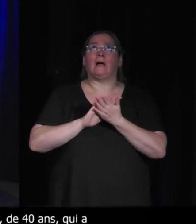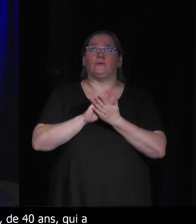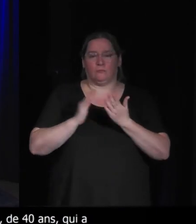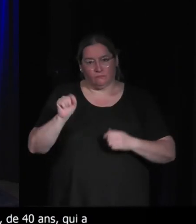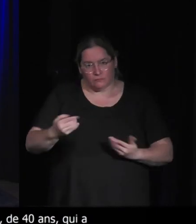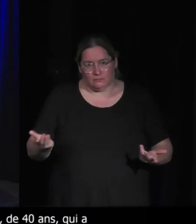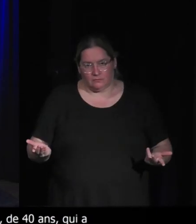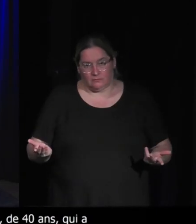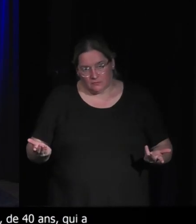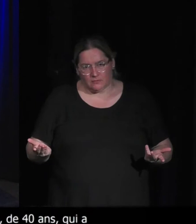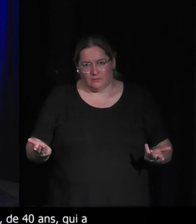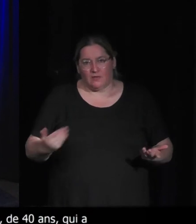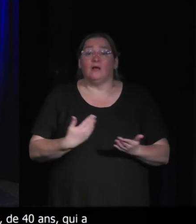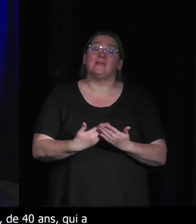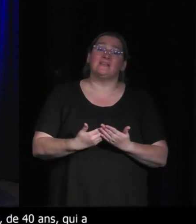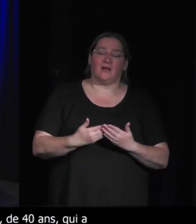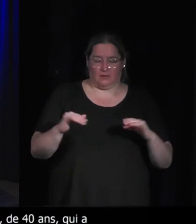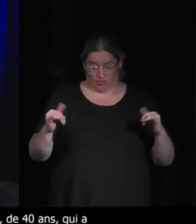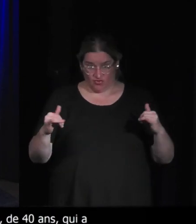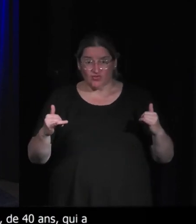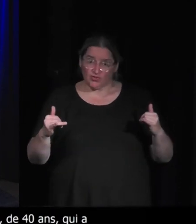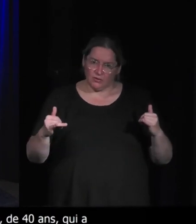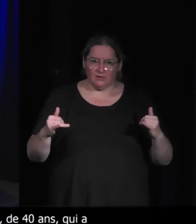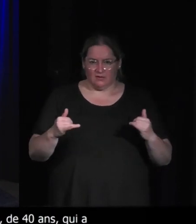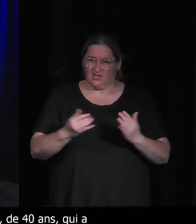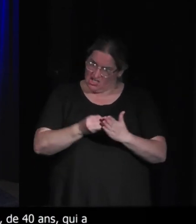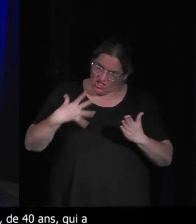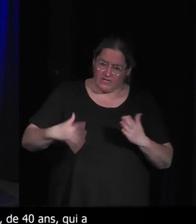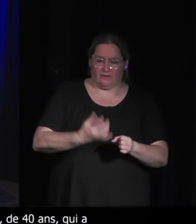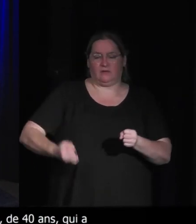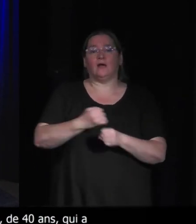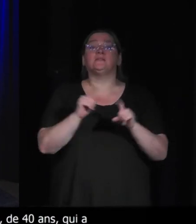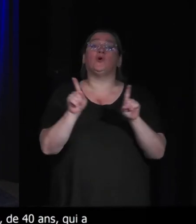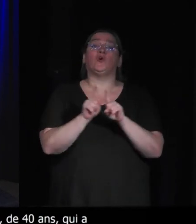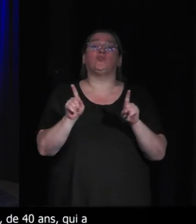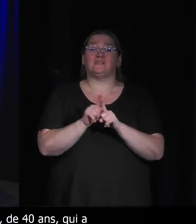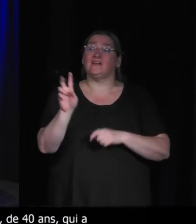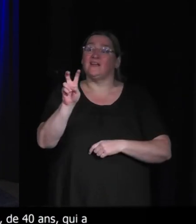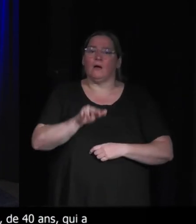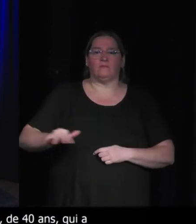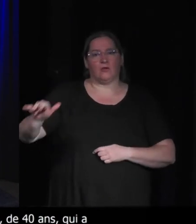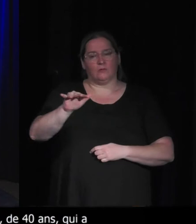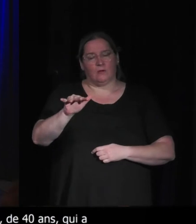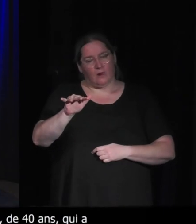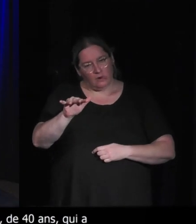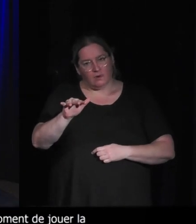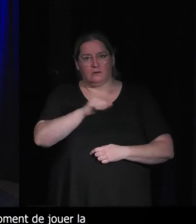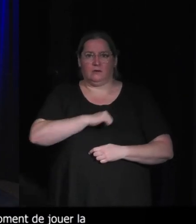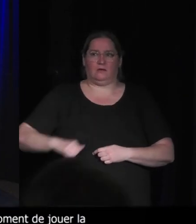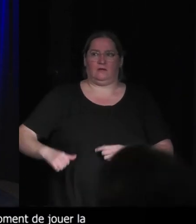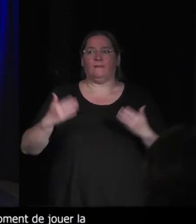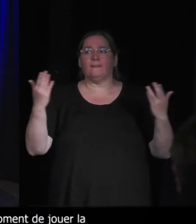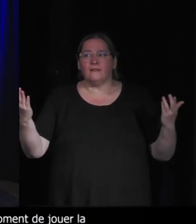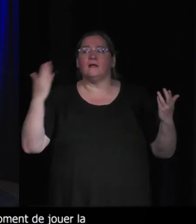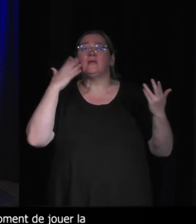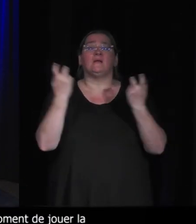même un jeu qui a coûté extrêmement cher et extrêmement cher en CO2, en tout cas en coût environnemental. Donc même, j'allais dire, en y jouant de la manière la plus pure entre